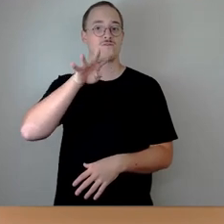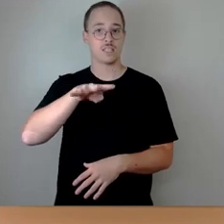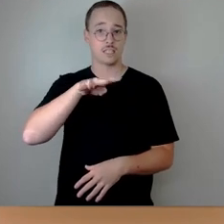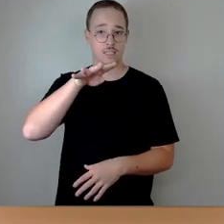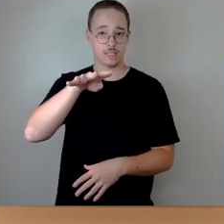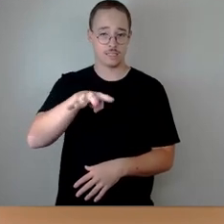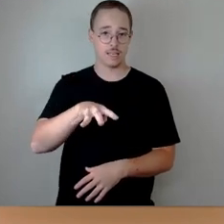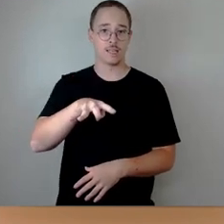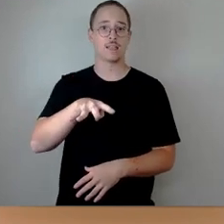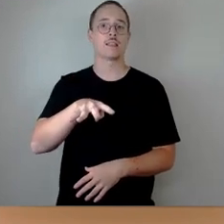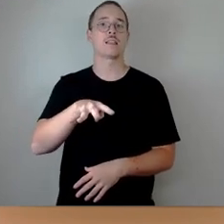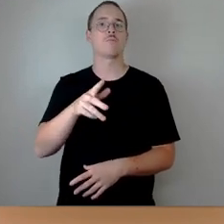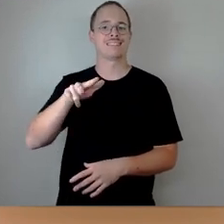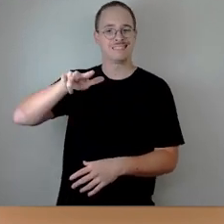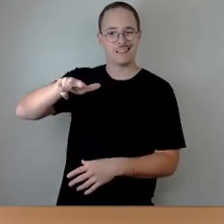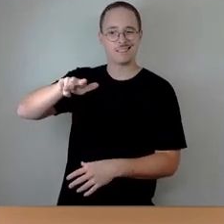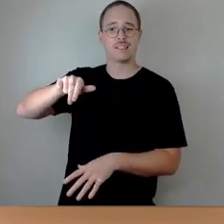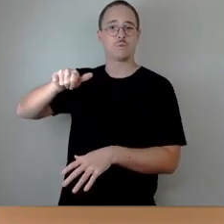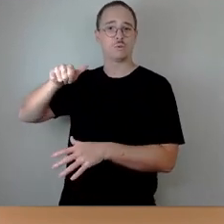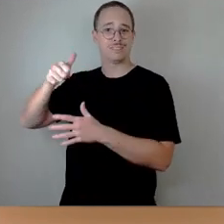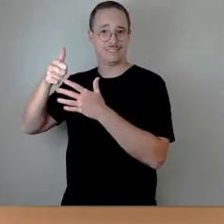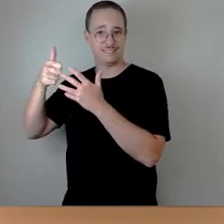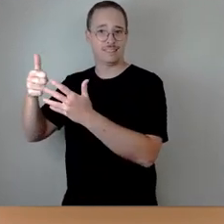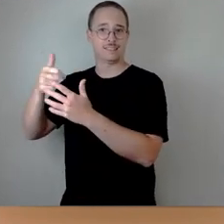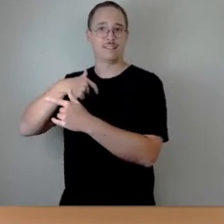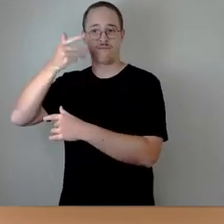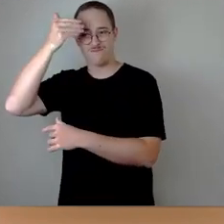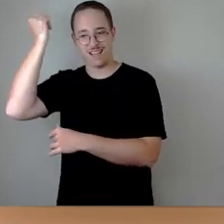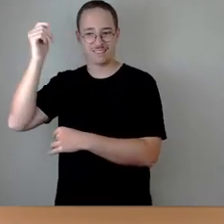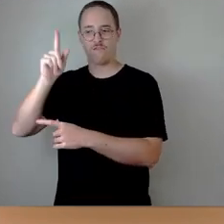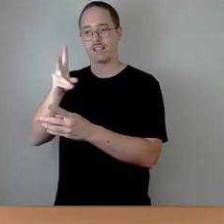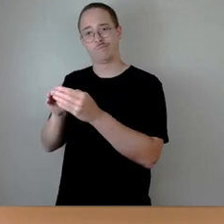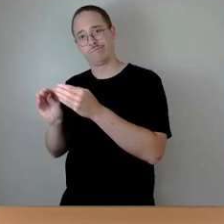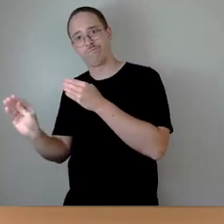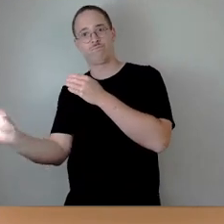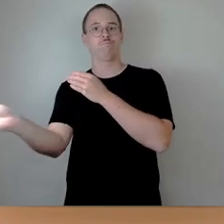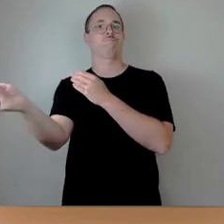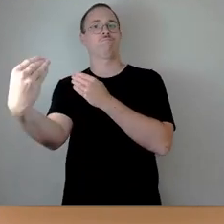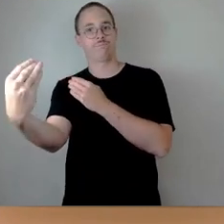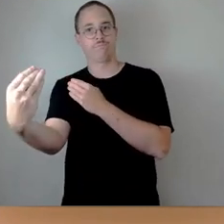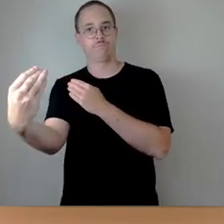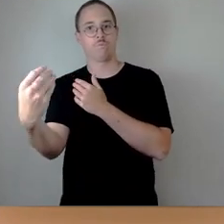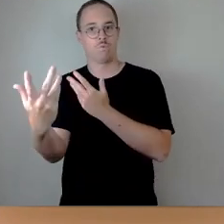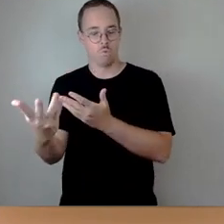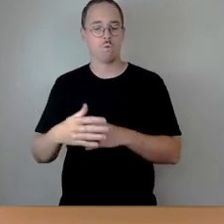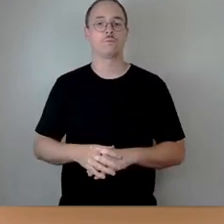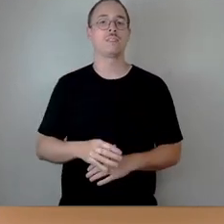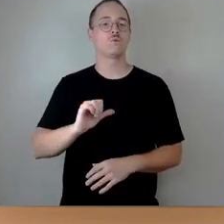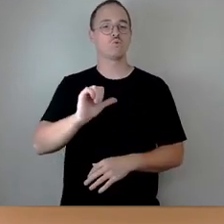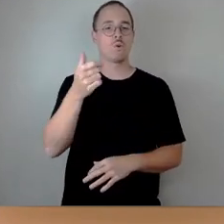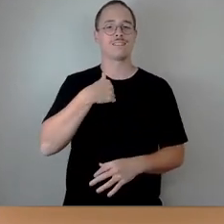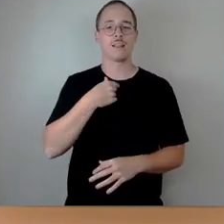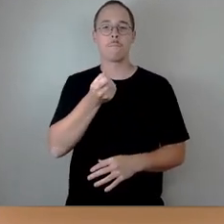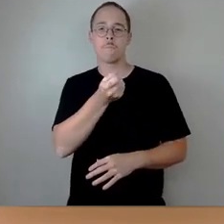dass ich die 13 und die 6 vergessen habe. Die würde ich dann hinten dran machen. Das liegt daran, dass ich erstmal alle die abgestimmt habe, wo Befangenheiten sind und dann eben